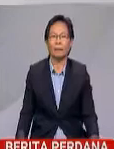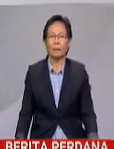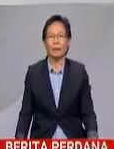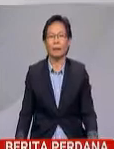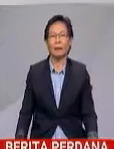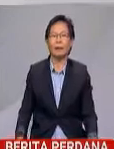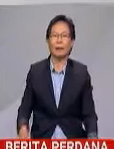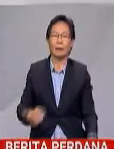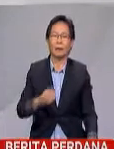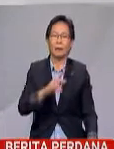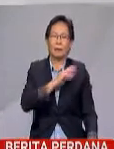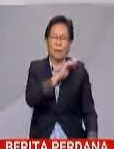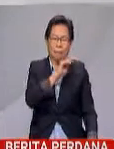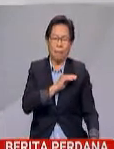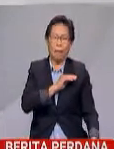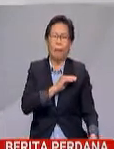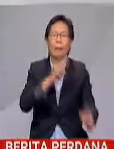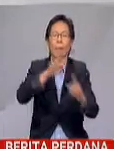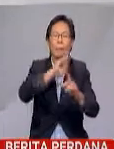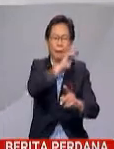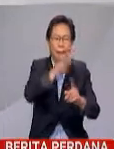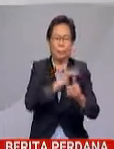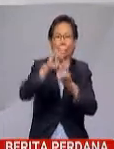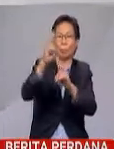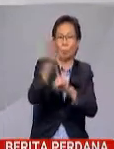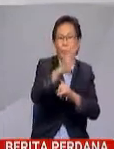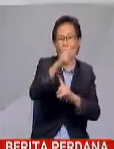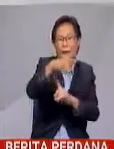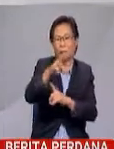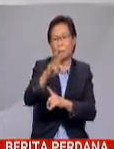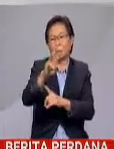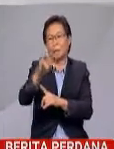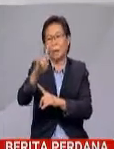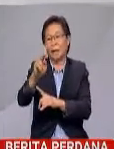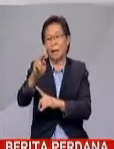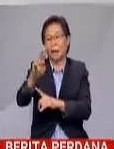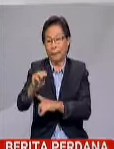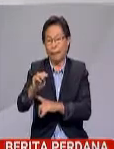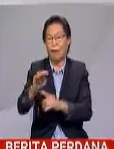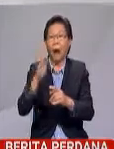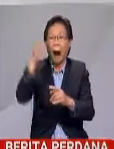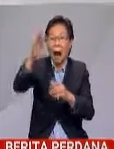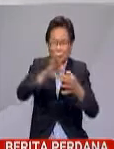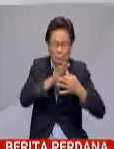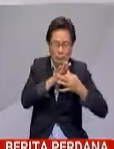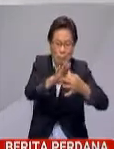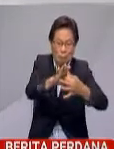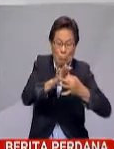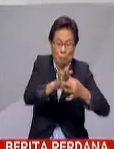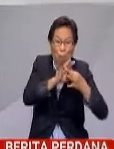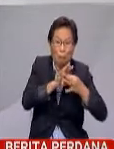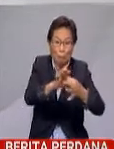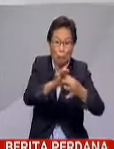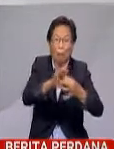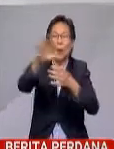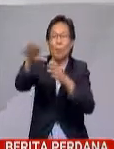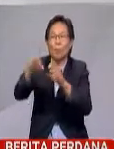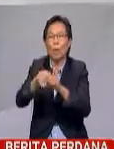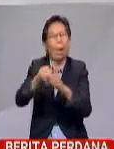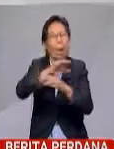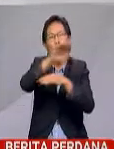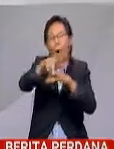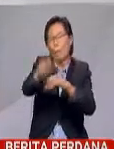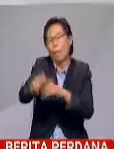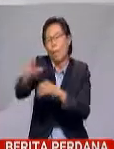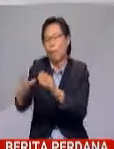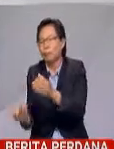Kementerian Pembangunan Wanita, Keluarga dan Masyarakat KPWKM akan menggembling usaha cara kolektif melibatkan semua pihak